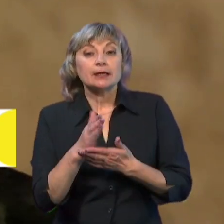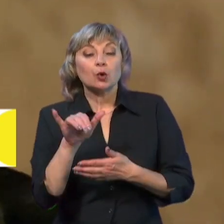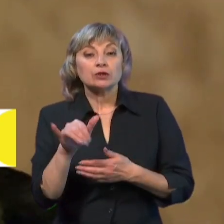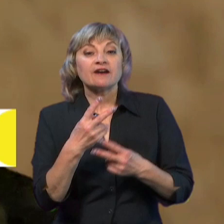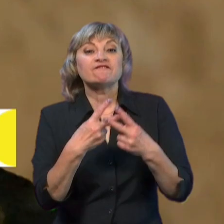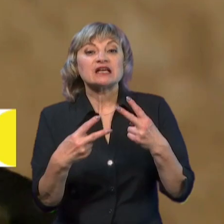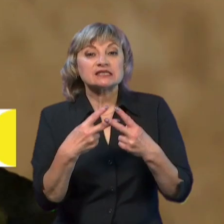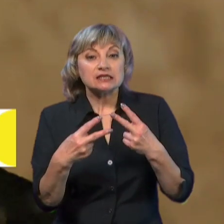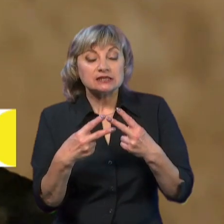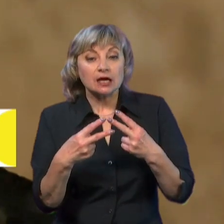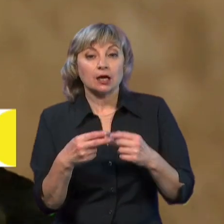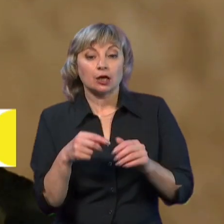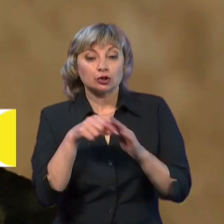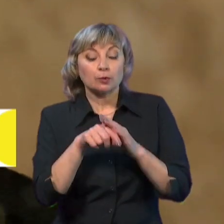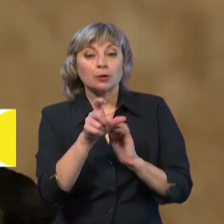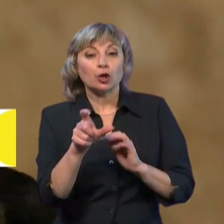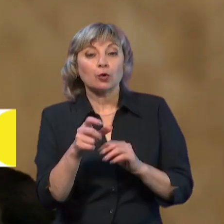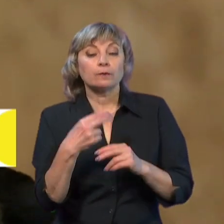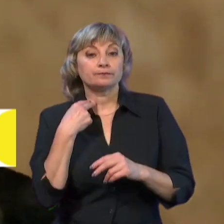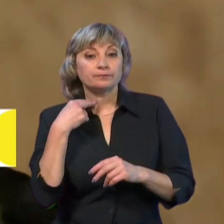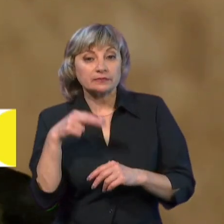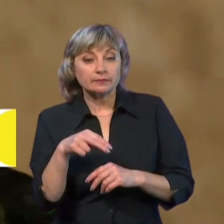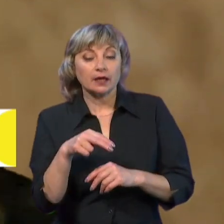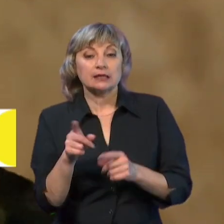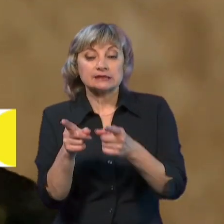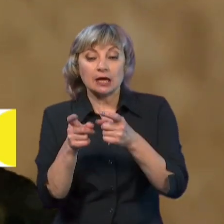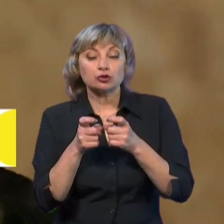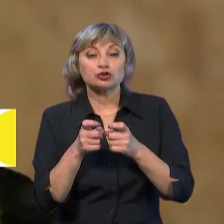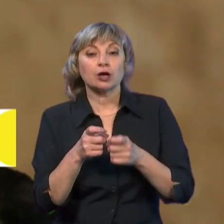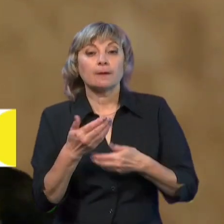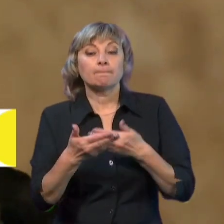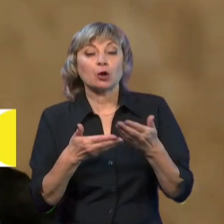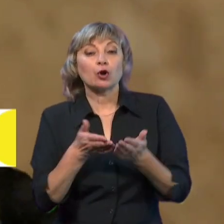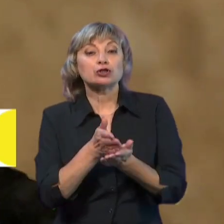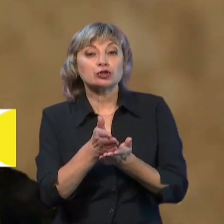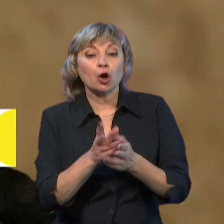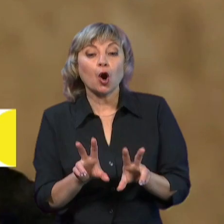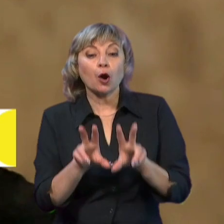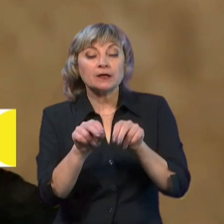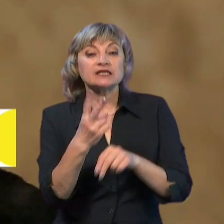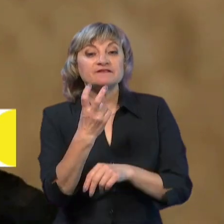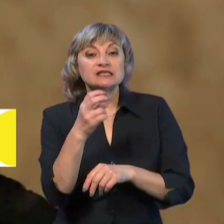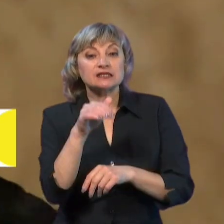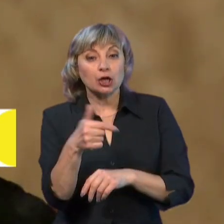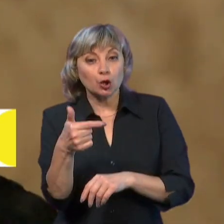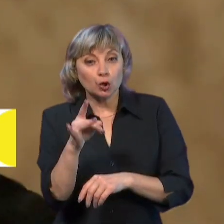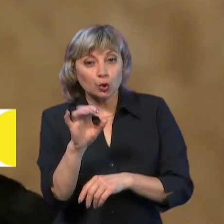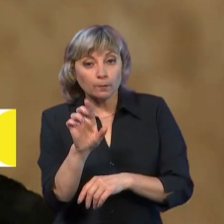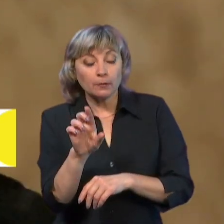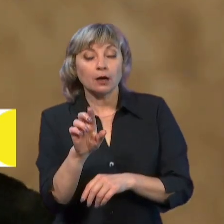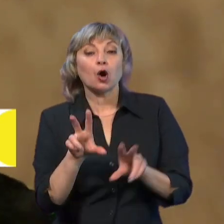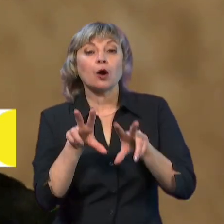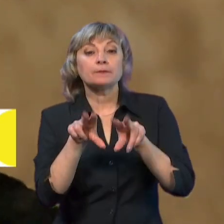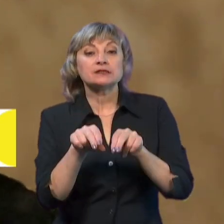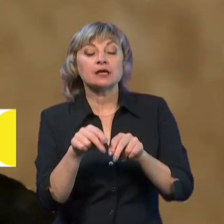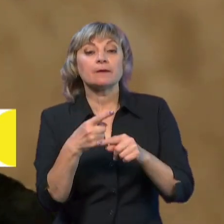'язний цех. Тобто, людей, позбавлених болі, залучають до проходження служби, обіцяють їм 200 тисяч рублів, обіцяють